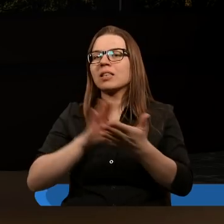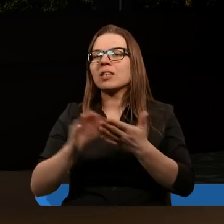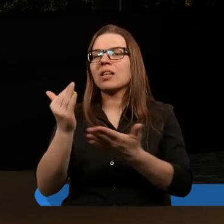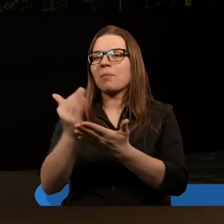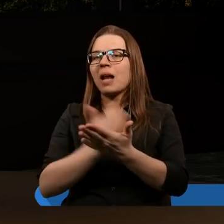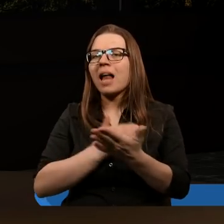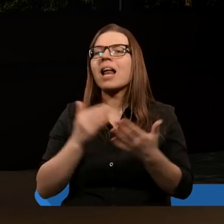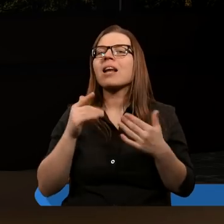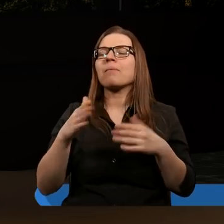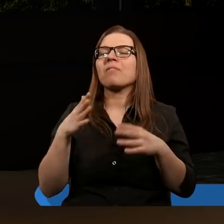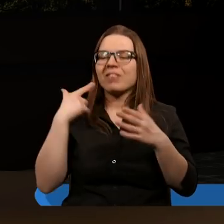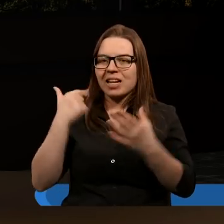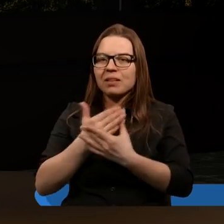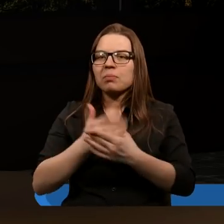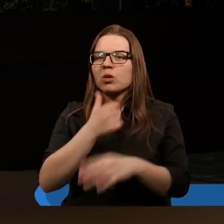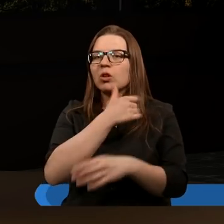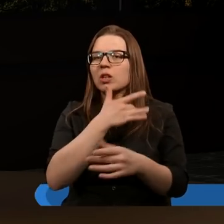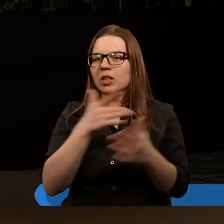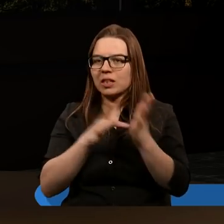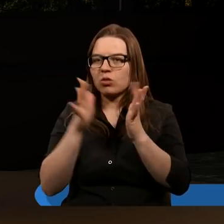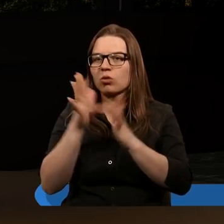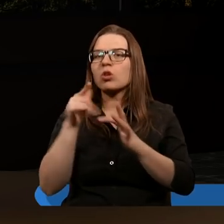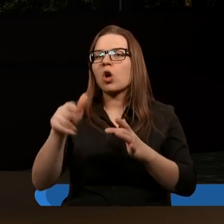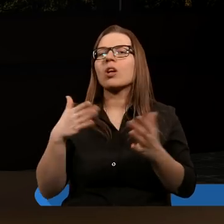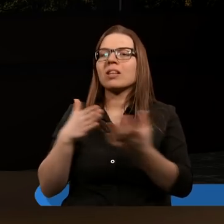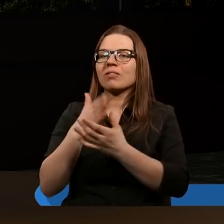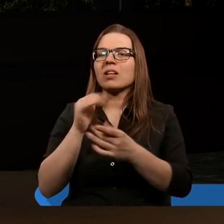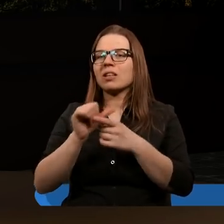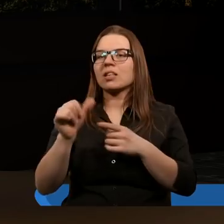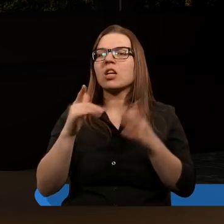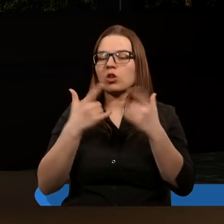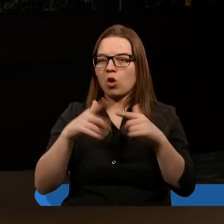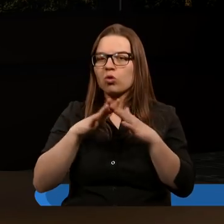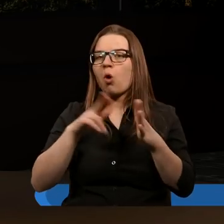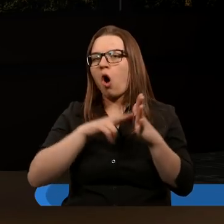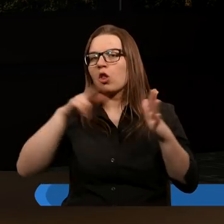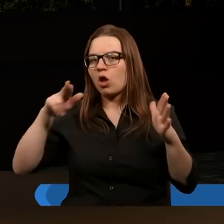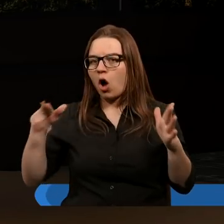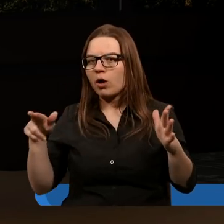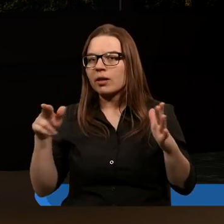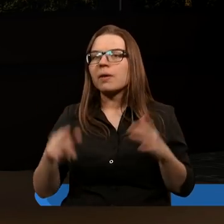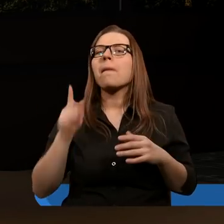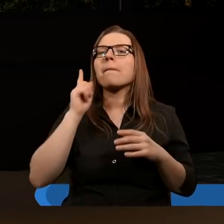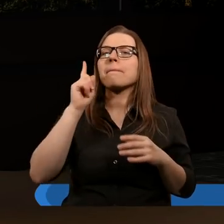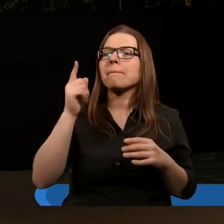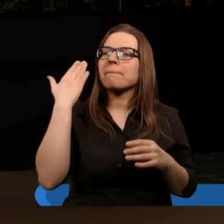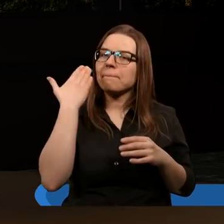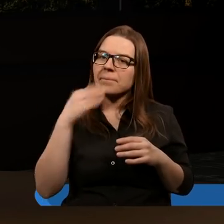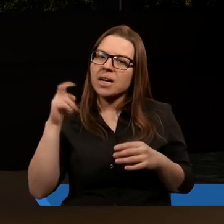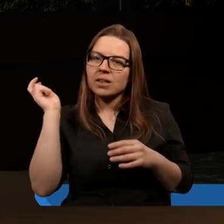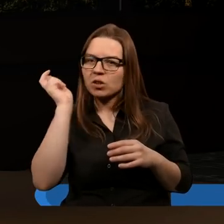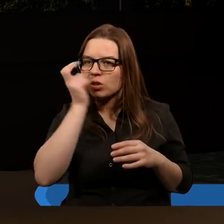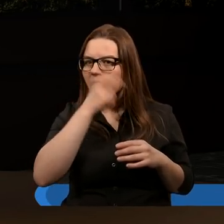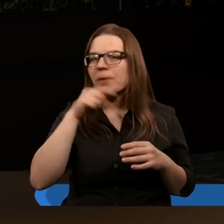zasadami, wiernego Chrystusowi. Tu zdecydowanie od tej wierności już Kościół odchodzi. I bardzo ciekawe